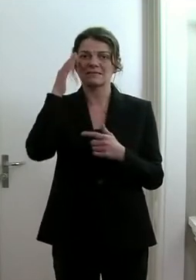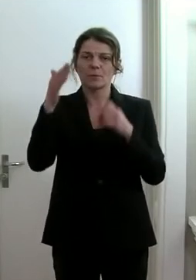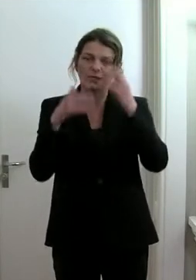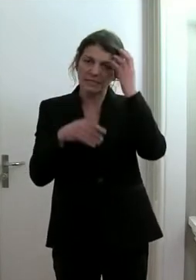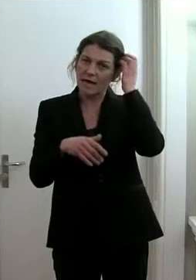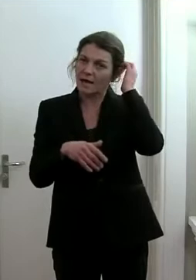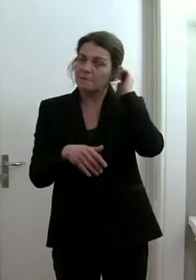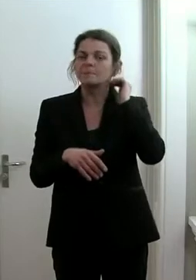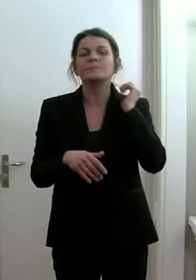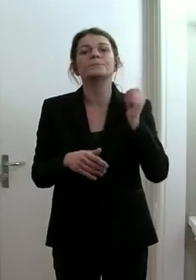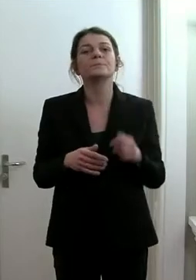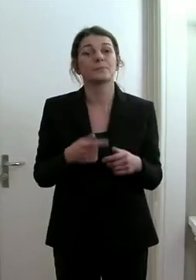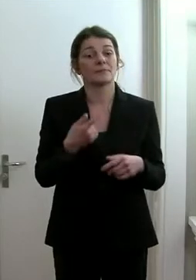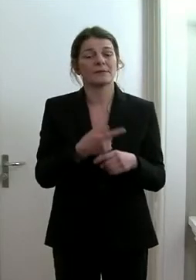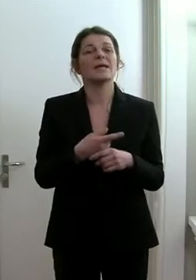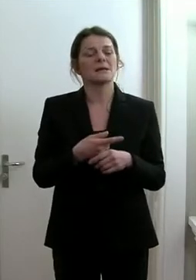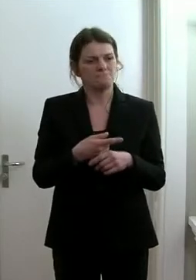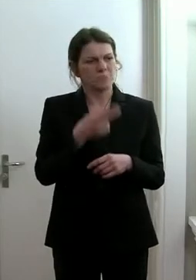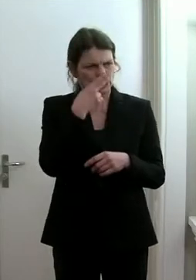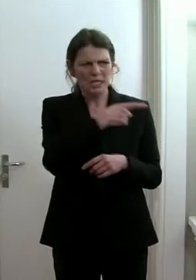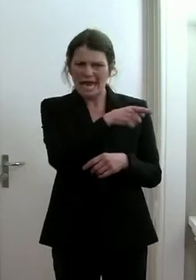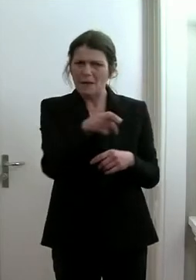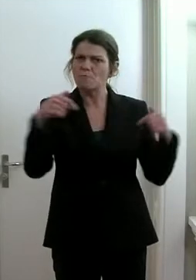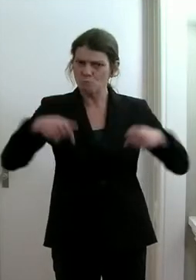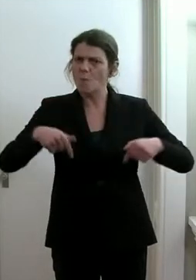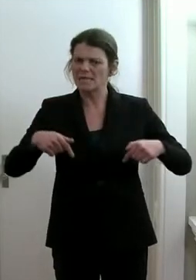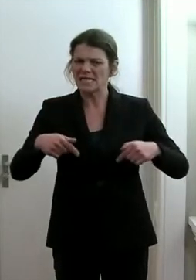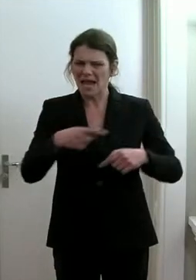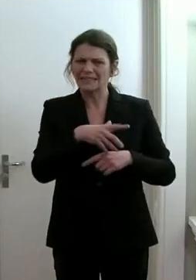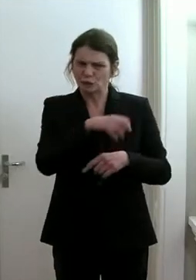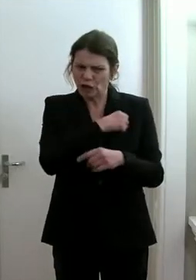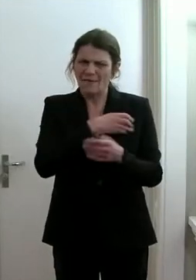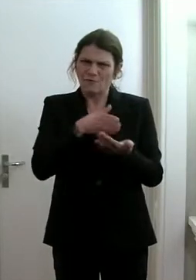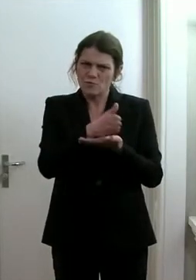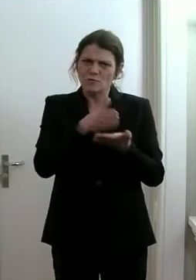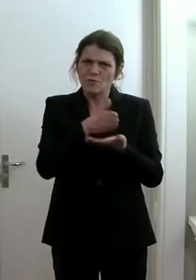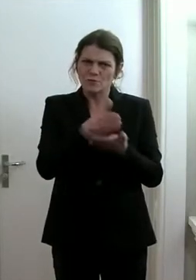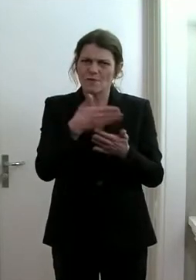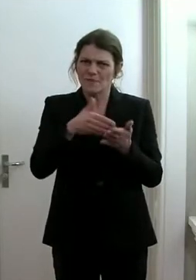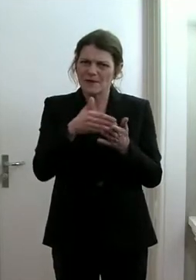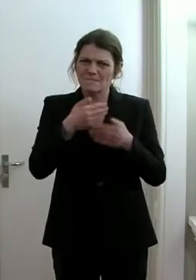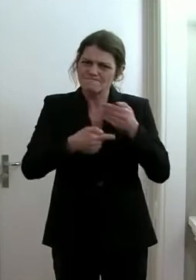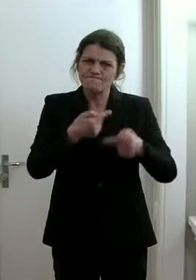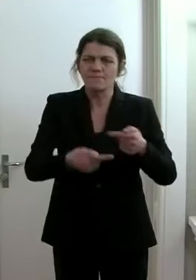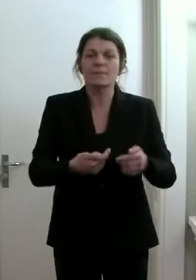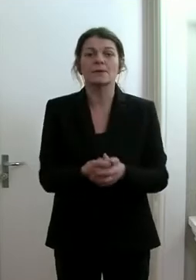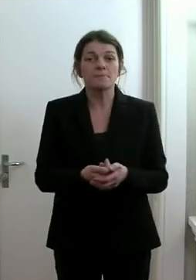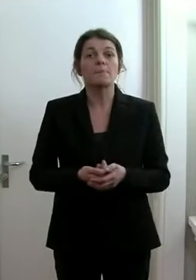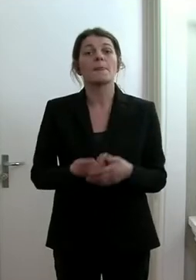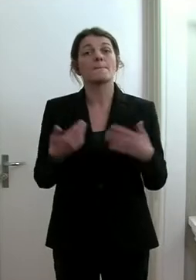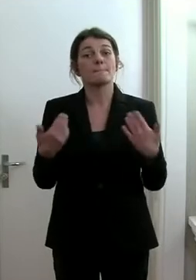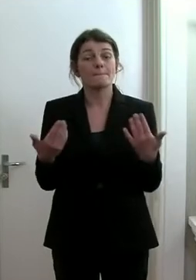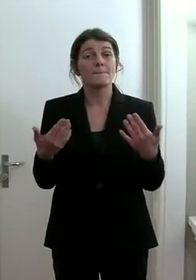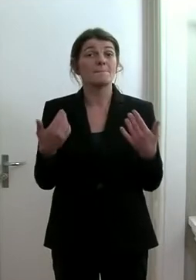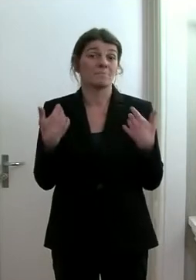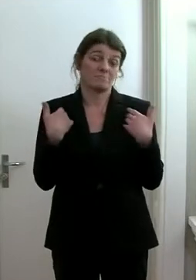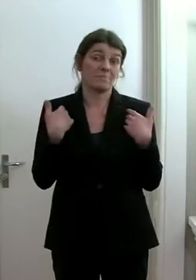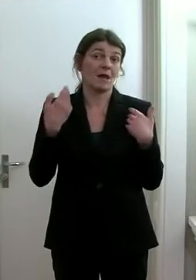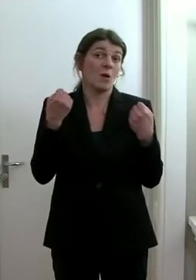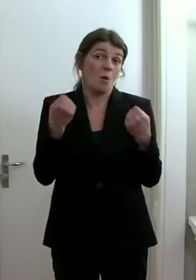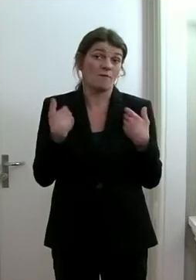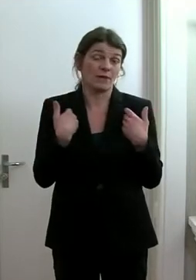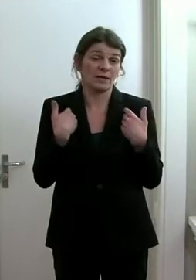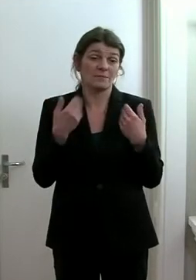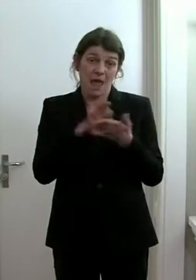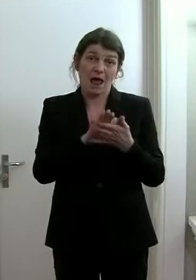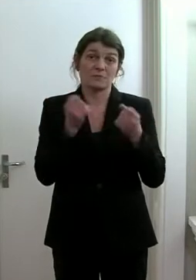Durchhaltefähigkeit im Moment durchwegs gewährleistet und sollte es, was wir alle